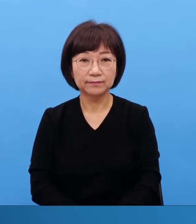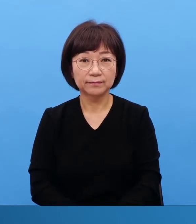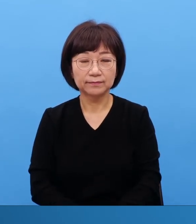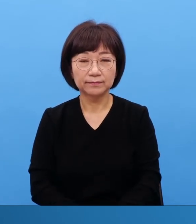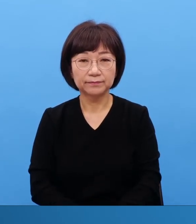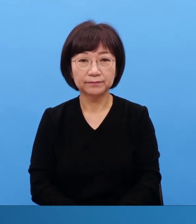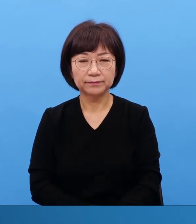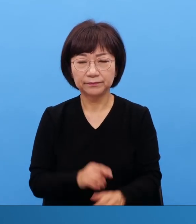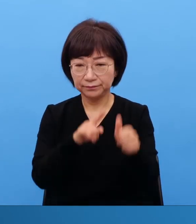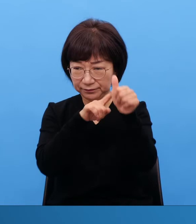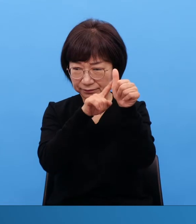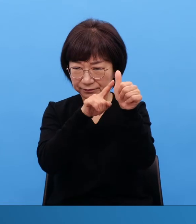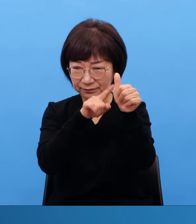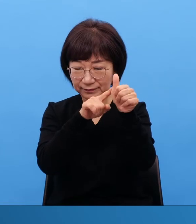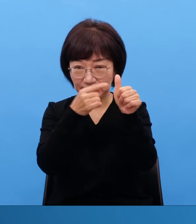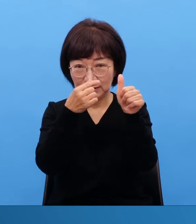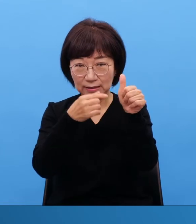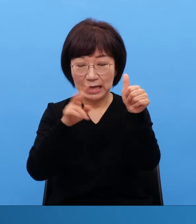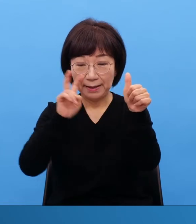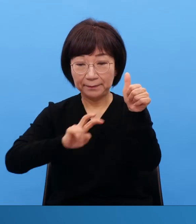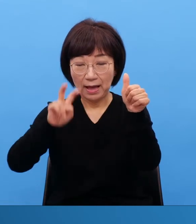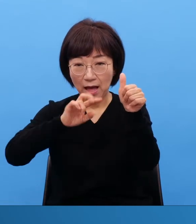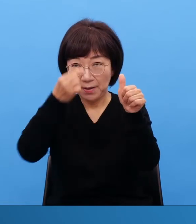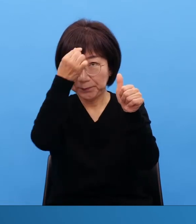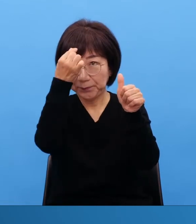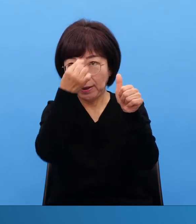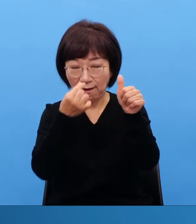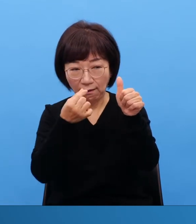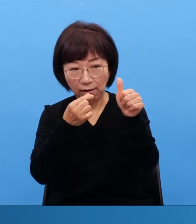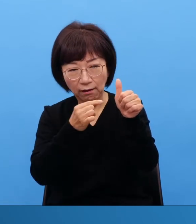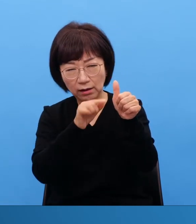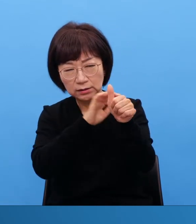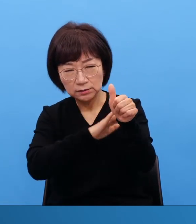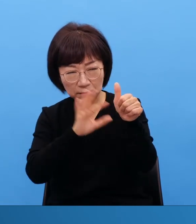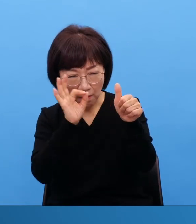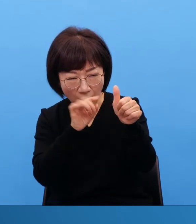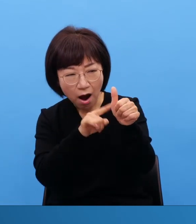하는데 자세히 보니까 사람이 아주 똑똑한 사람이요 아주